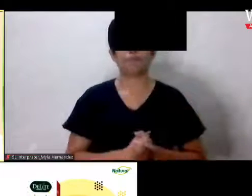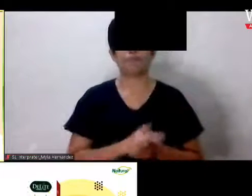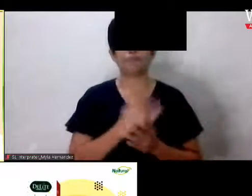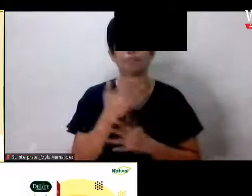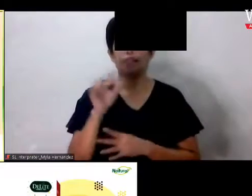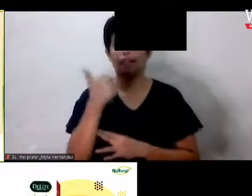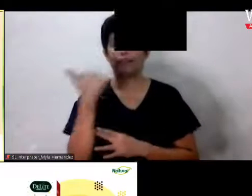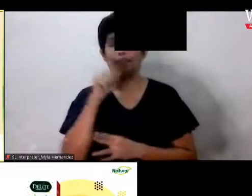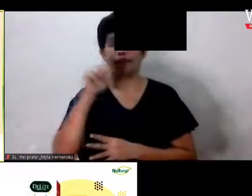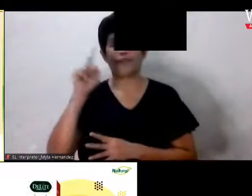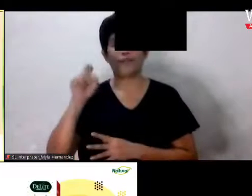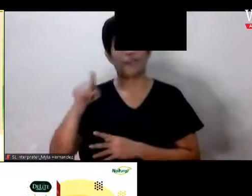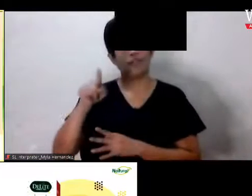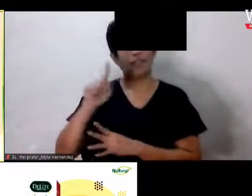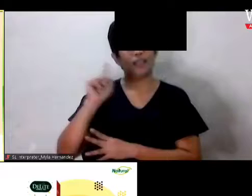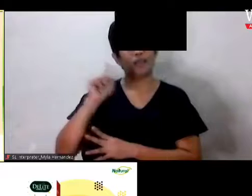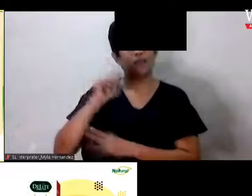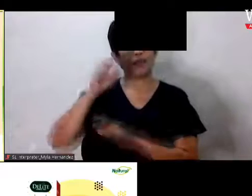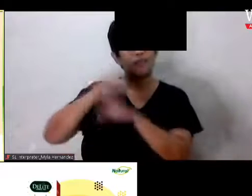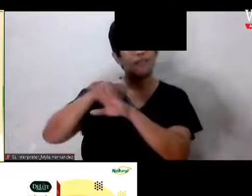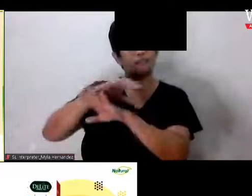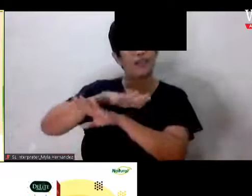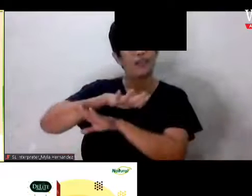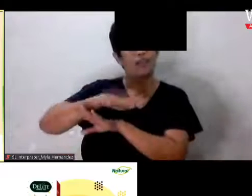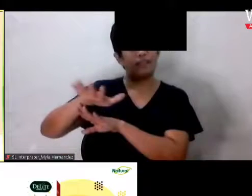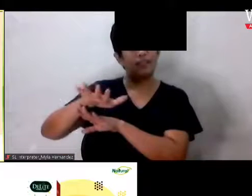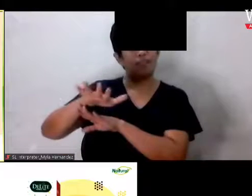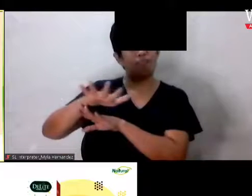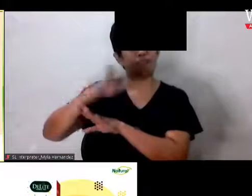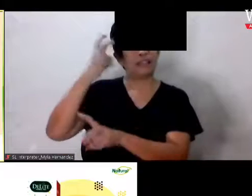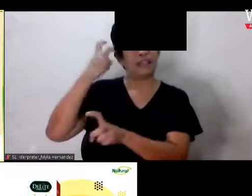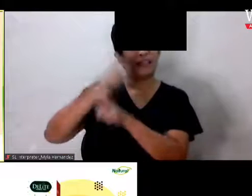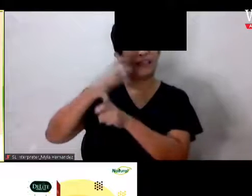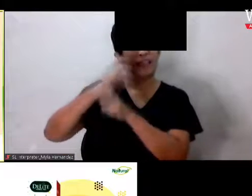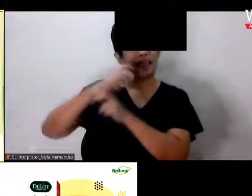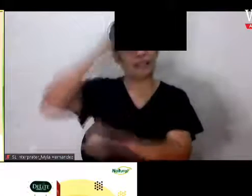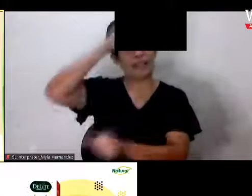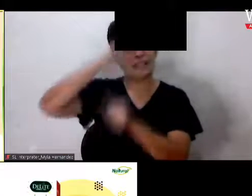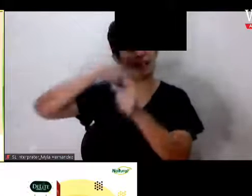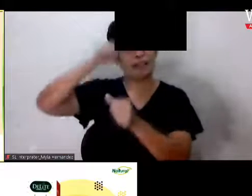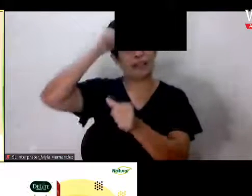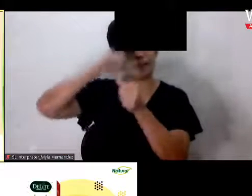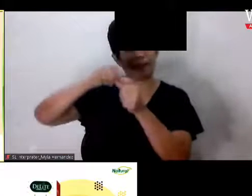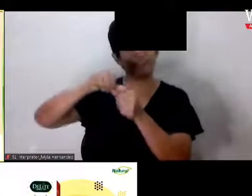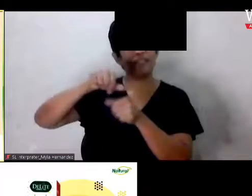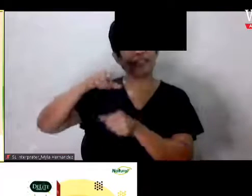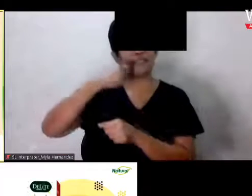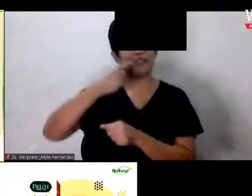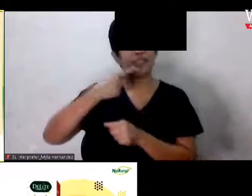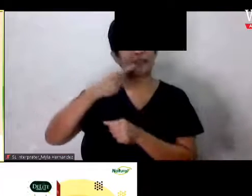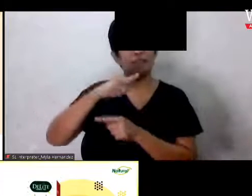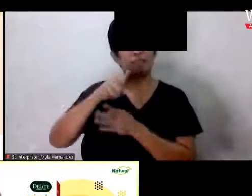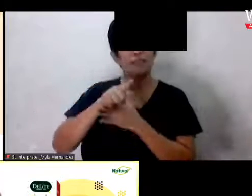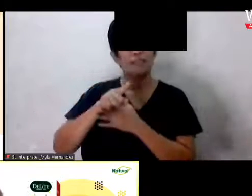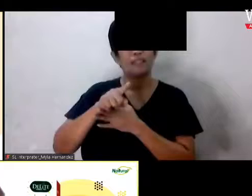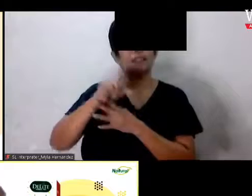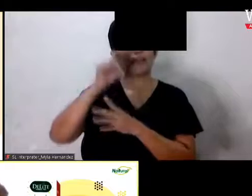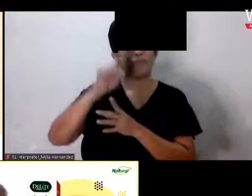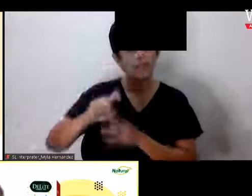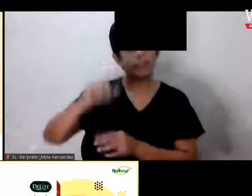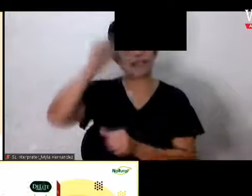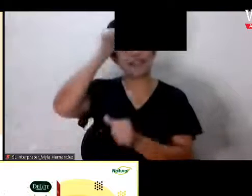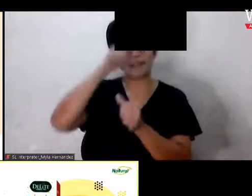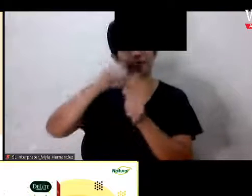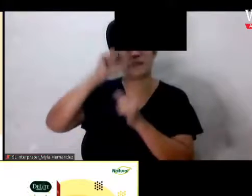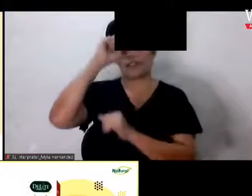Ano daw ba'y maipapayo natin Yung mga nahihirapan na maalalahanin Yung sinasabi natin Dapat nilang alalahanin Para may